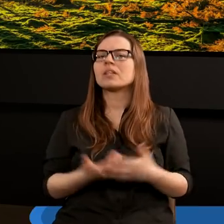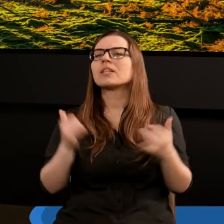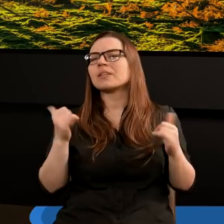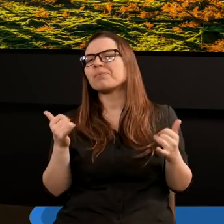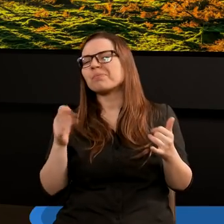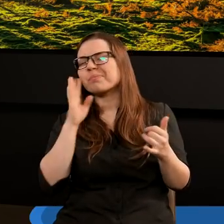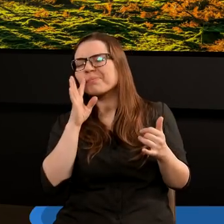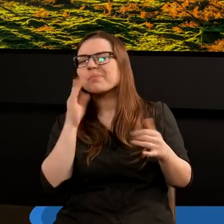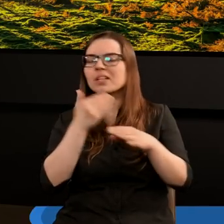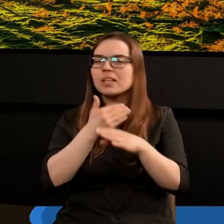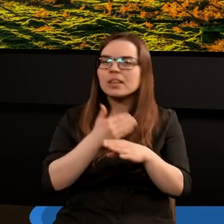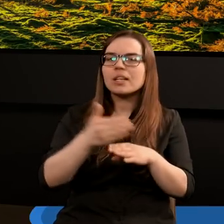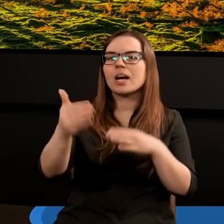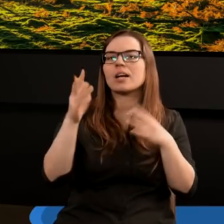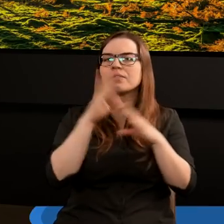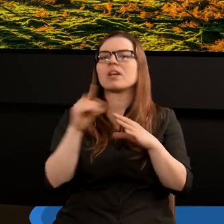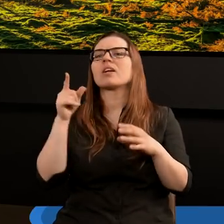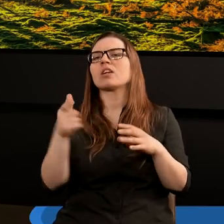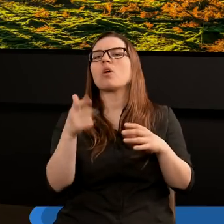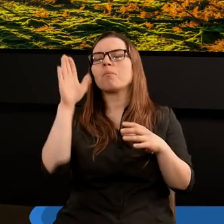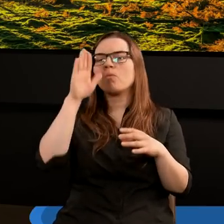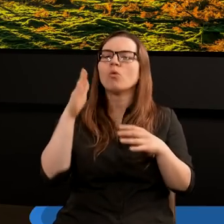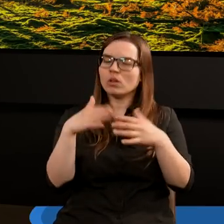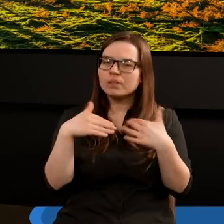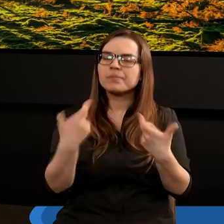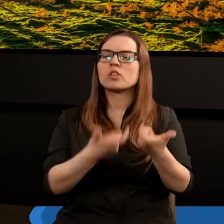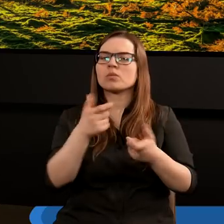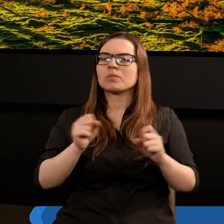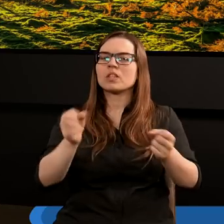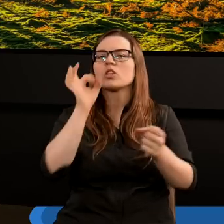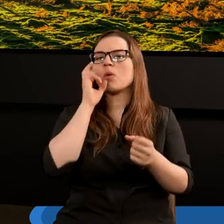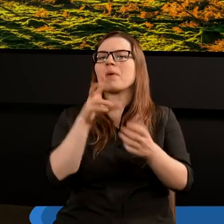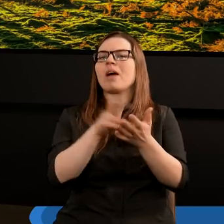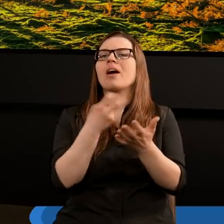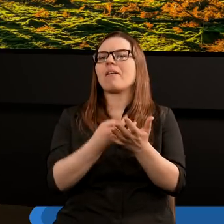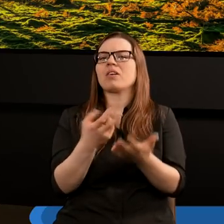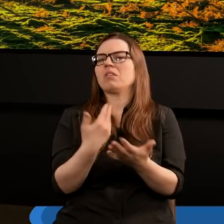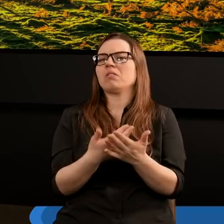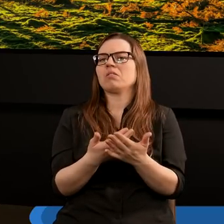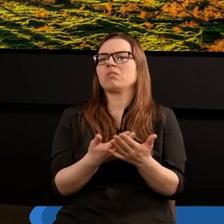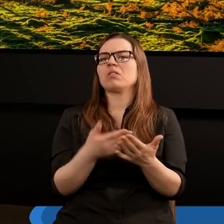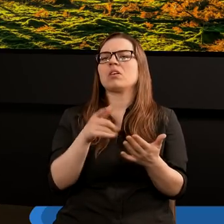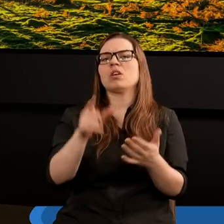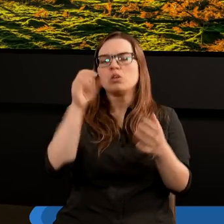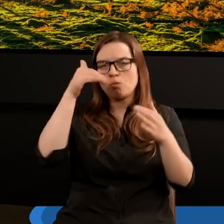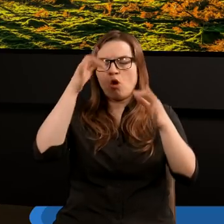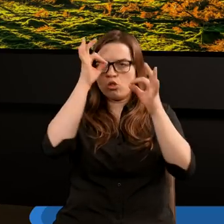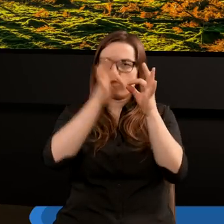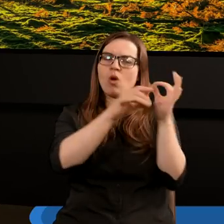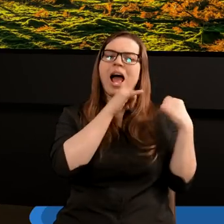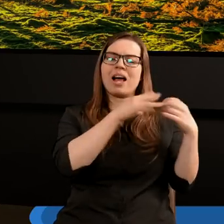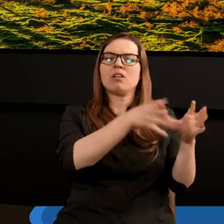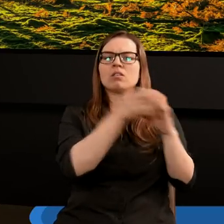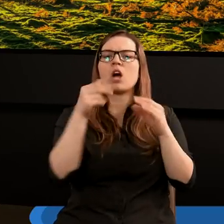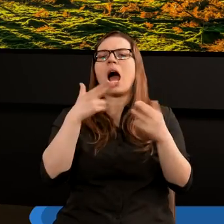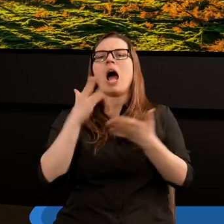jako ludzie. Jak to świadczy o tym, że Bóg wybiera taką formę Ewangelii? Dlaczego nie mógł posłużyć się doskonałymi aniołami,